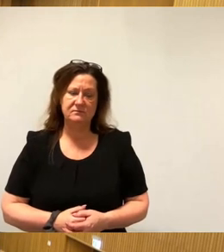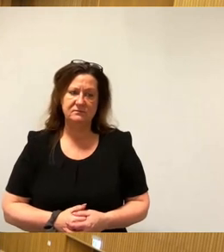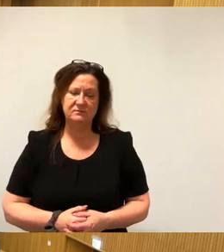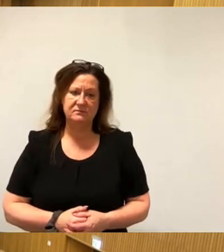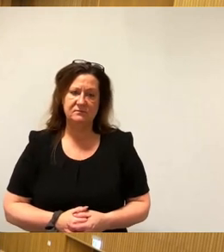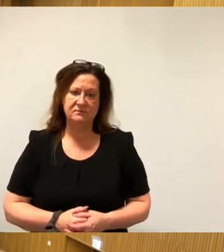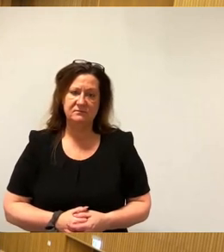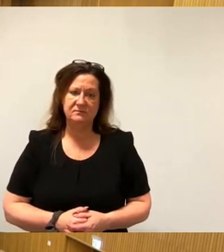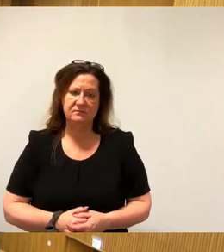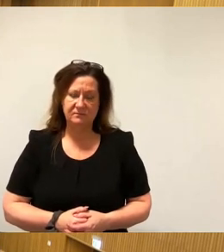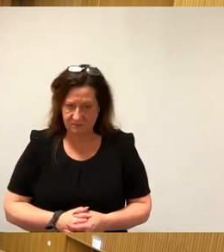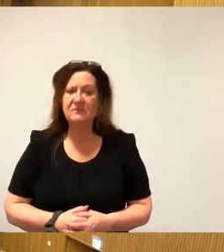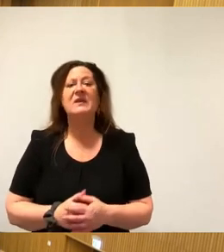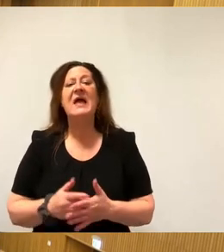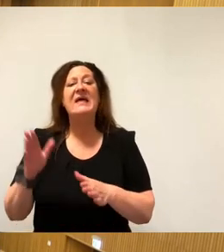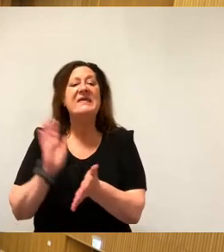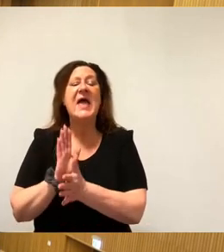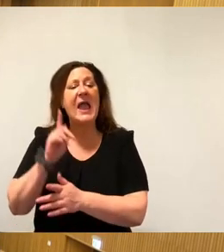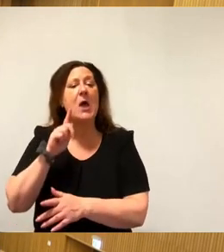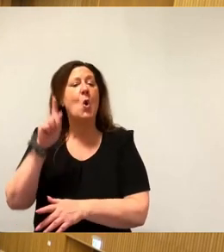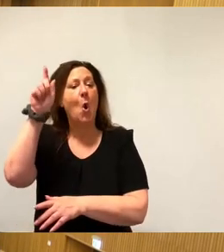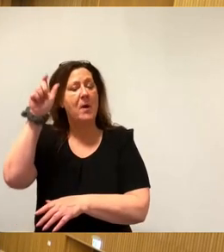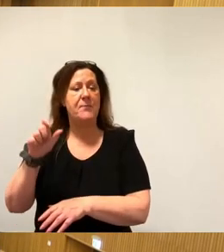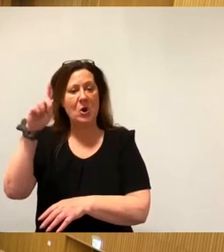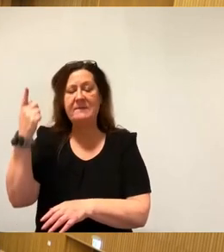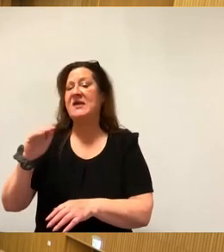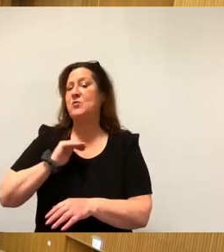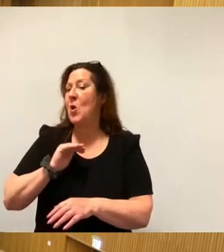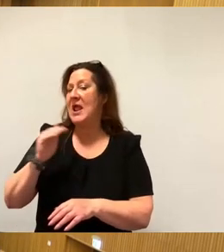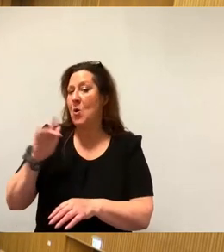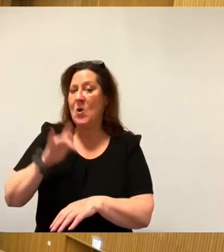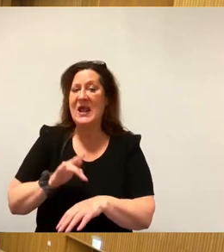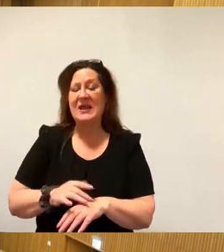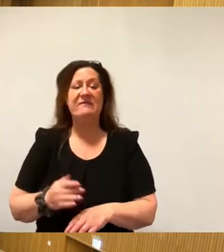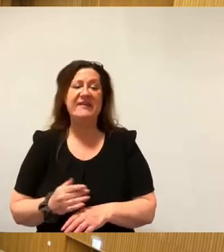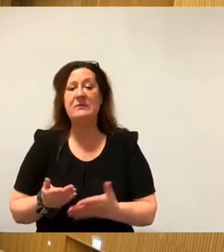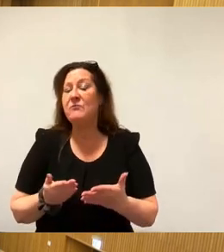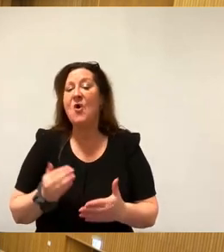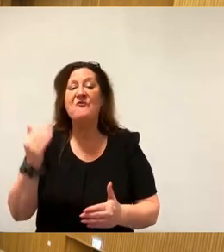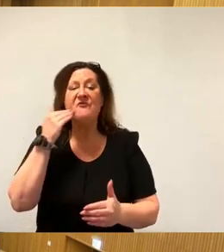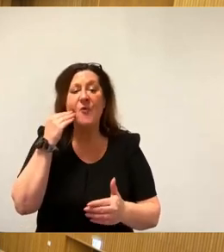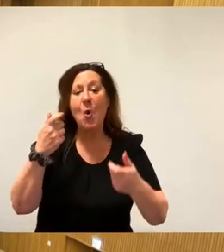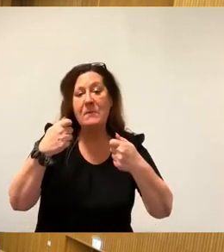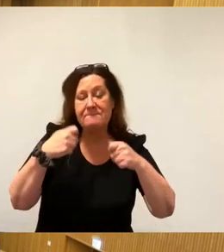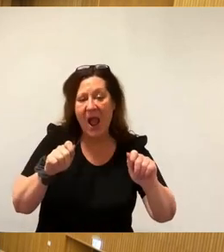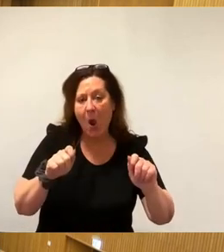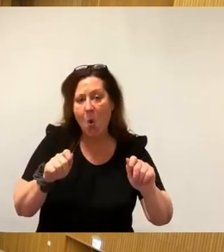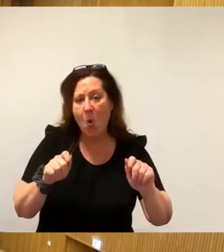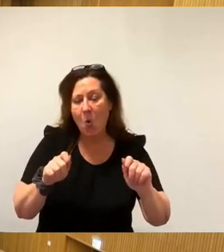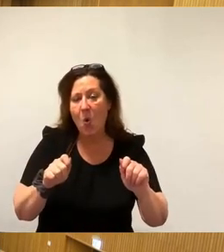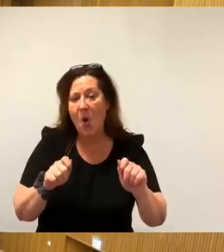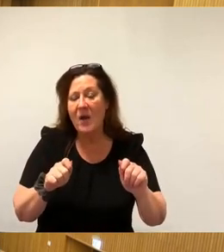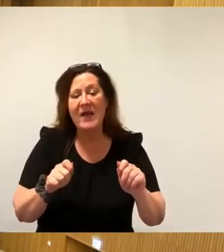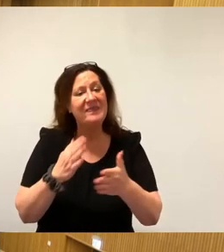Sehr geehrter Herr Oberbürgermeister, liebe Kolleginnen und Kollegen, Anteilige Finanzierung von Wohnbauvorhaben der WED. 1,7 Millionen